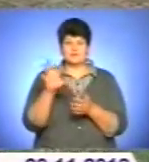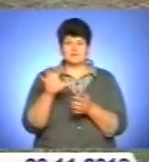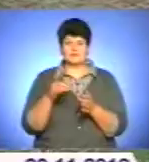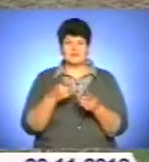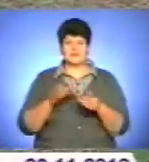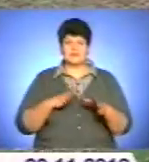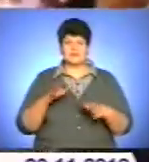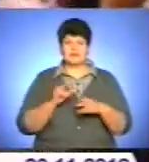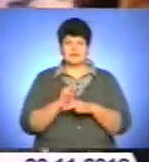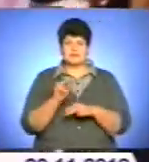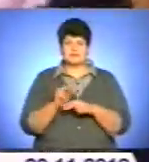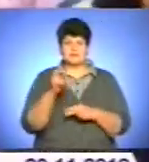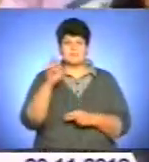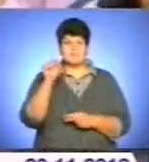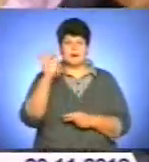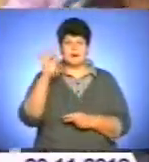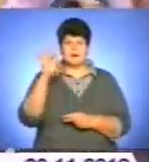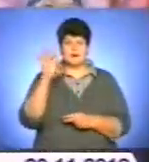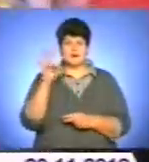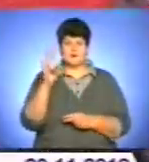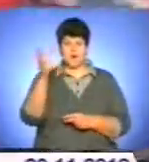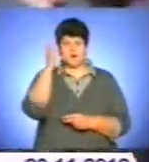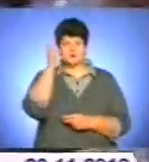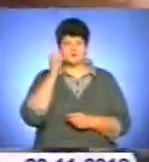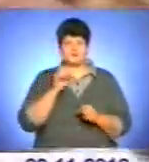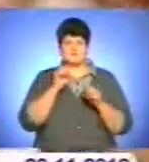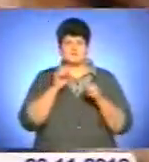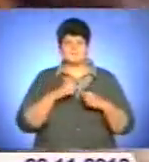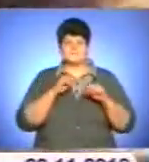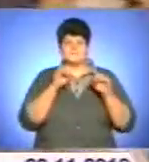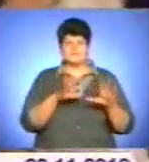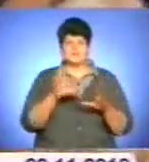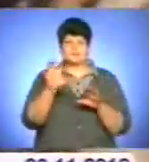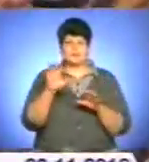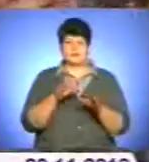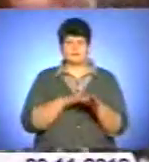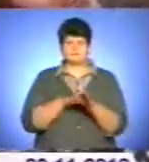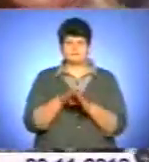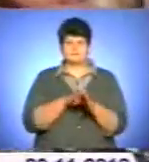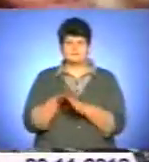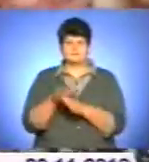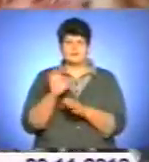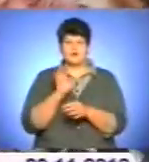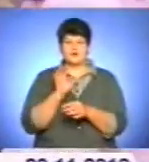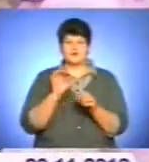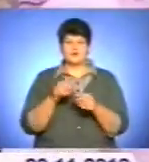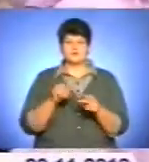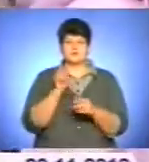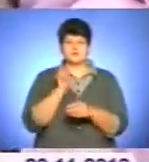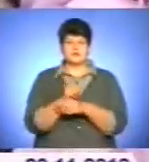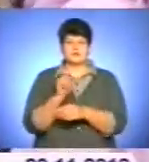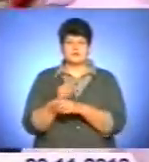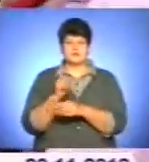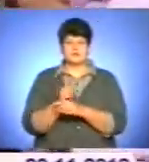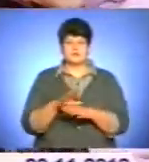продемонстрував школярам пес Барон. Розумний та відданий собака чітко виконував команди тренера. Впевнено долав перешкоди та перестрибував